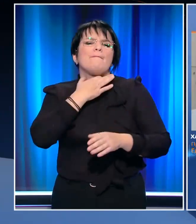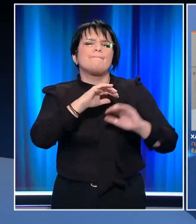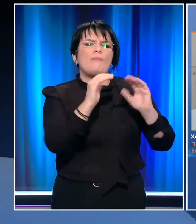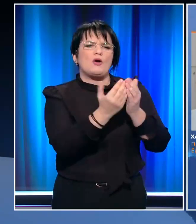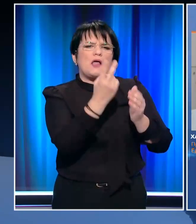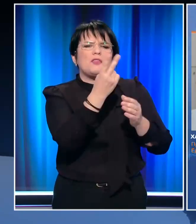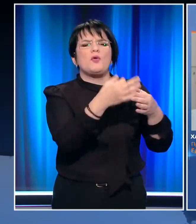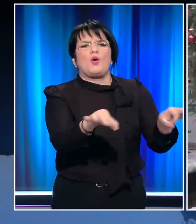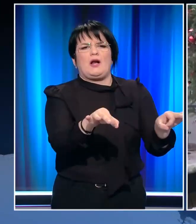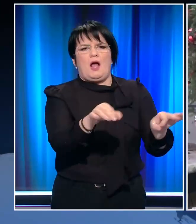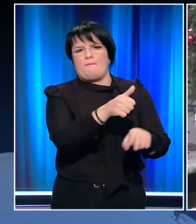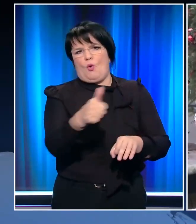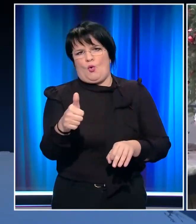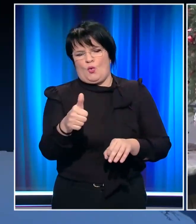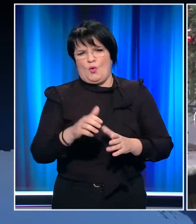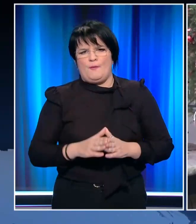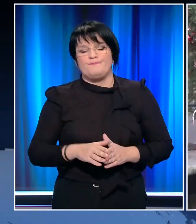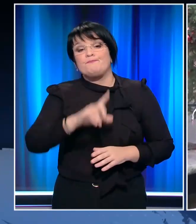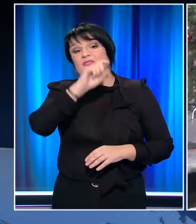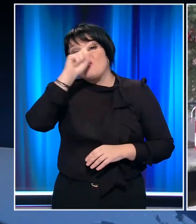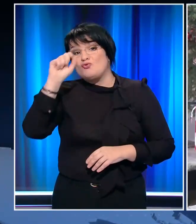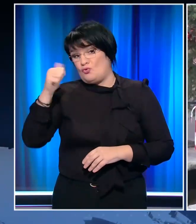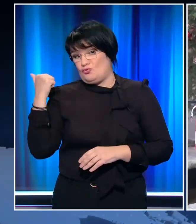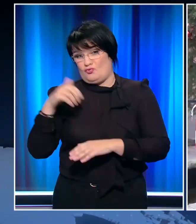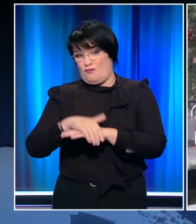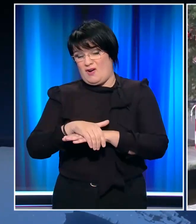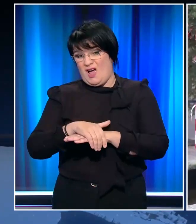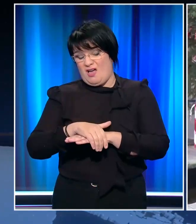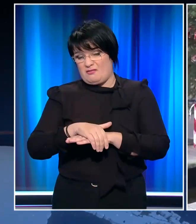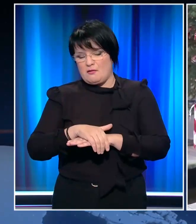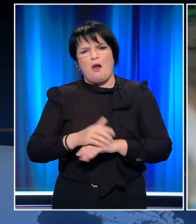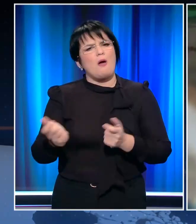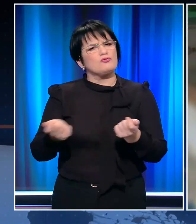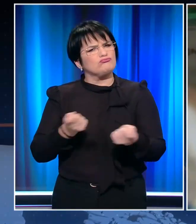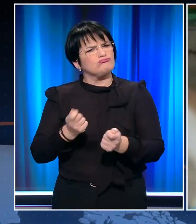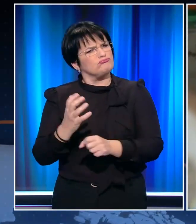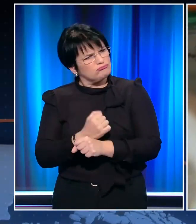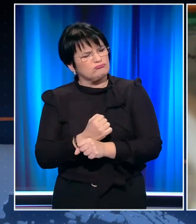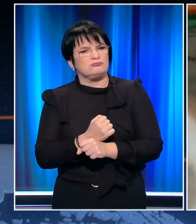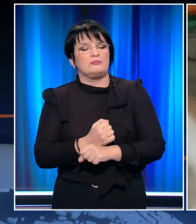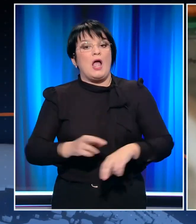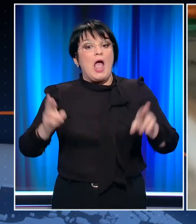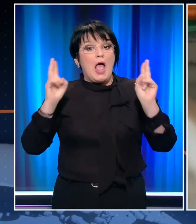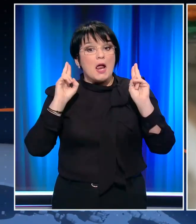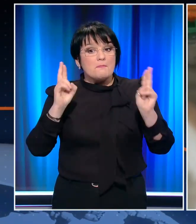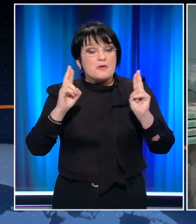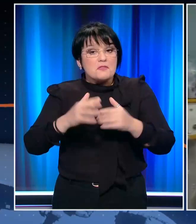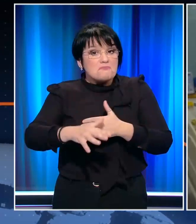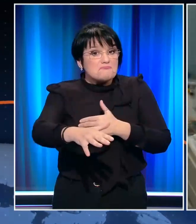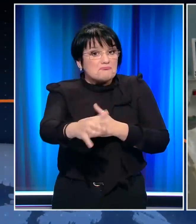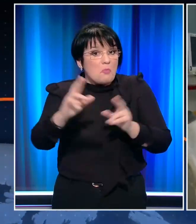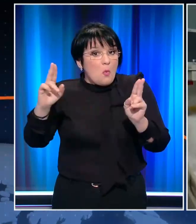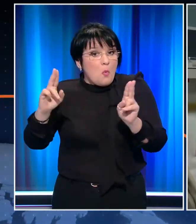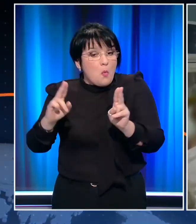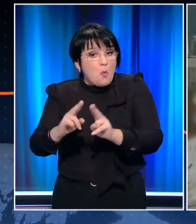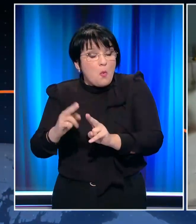δύο κενά. Ήταν μια δύσκολη εφημερία, την διαχειριστήκαμε. Παρά τις ελπίδες για ανακούφιση της κατάστασης που είχαν